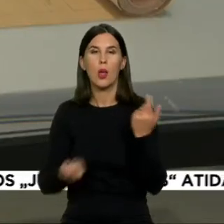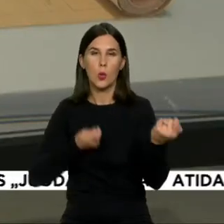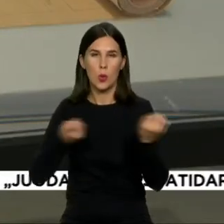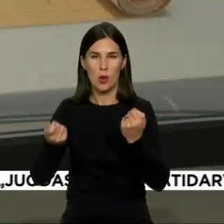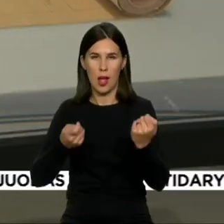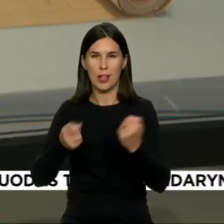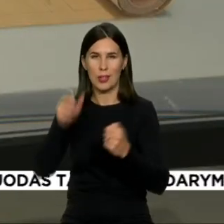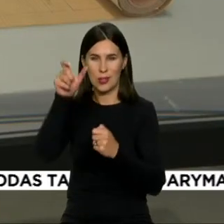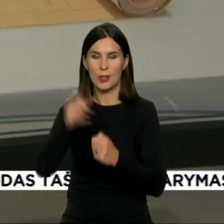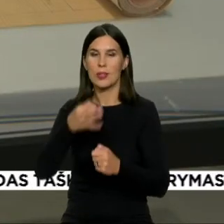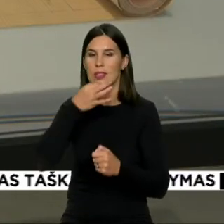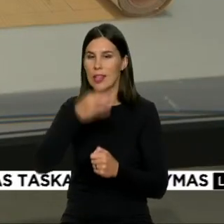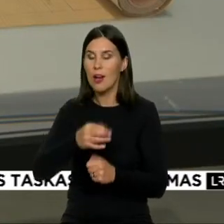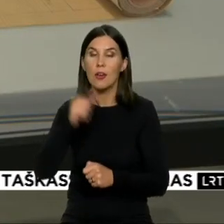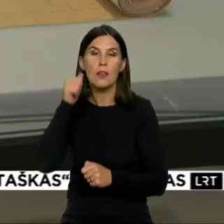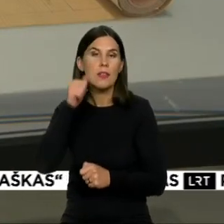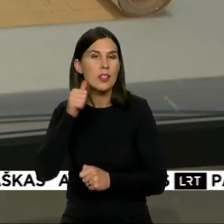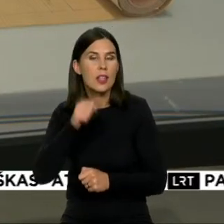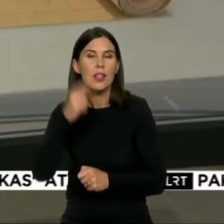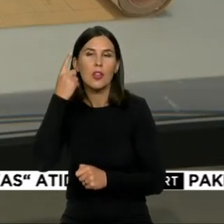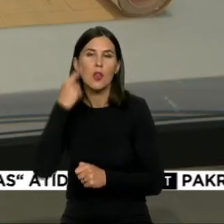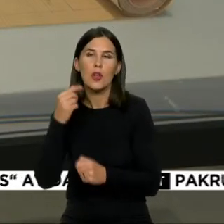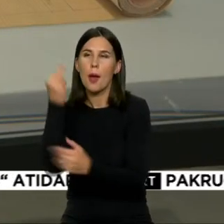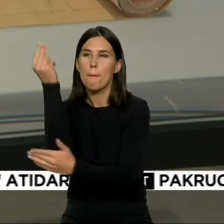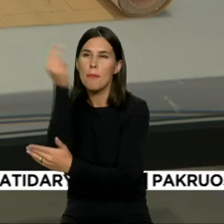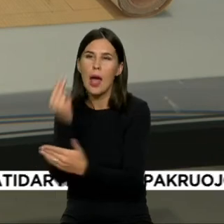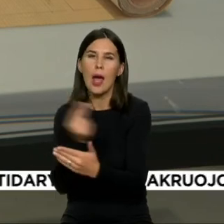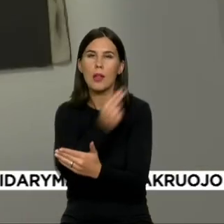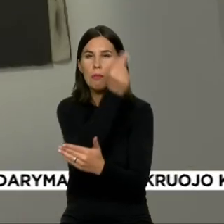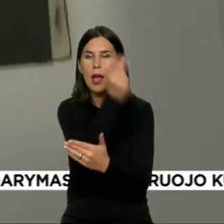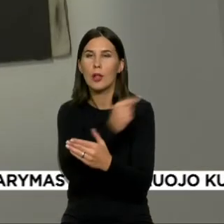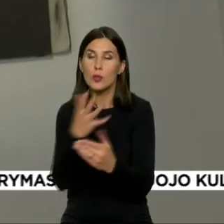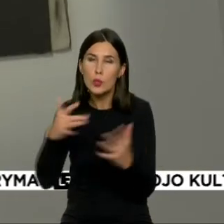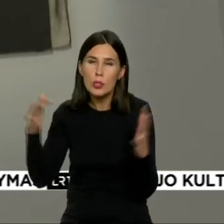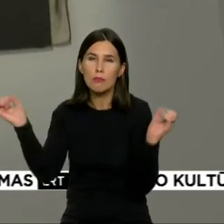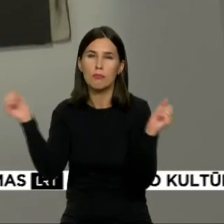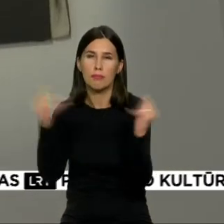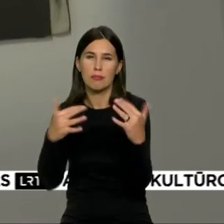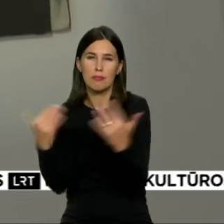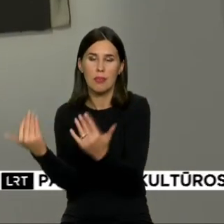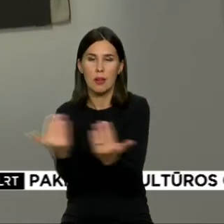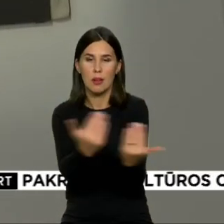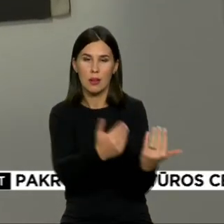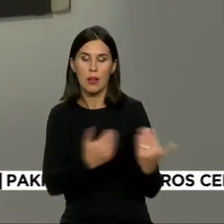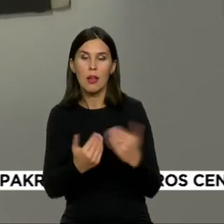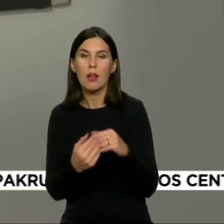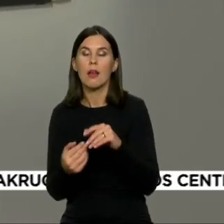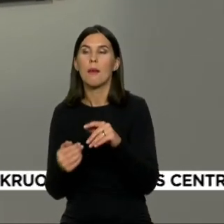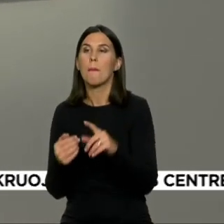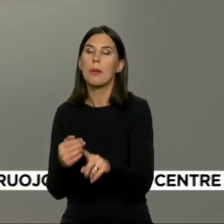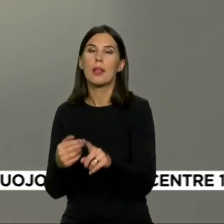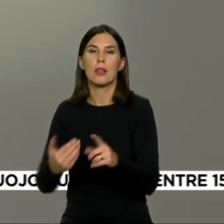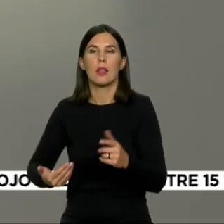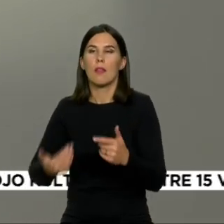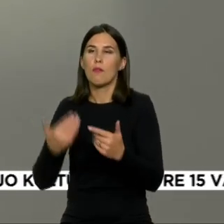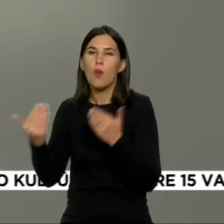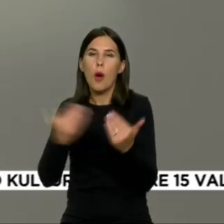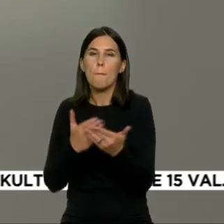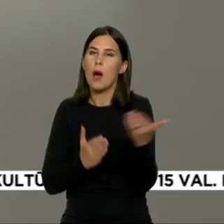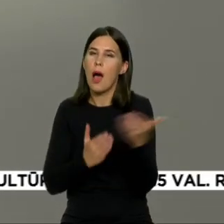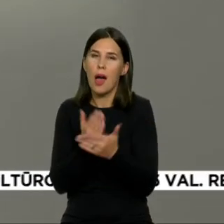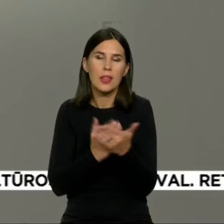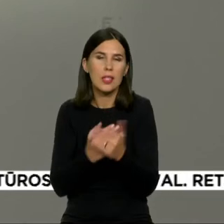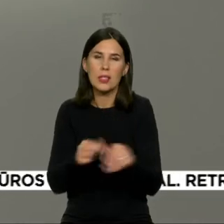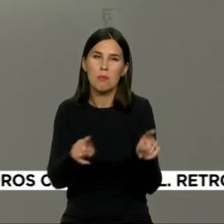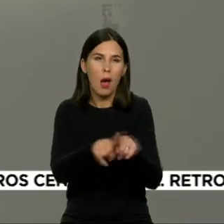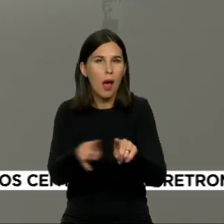norėjo suburti menininkus, kurie buvo atskirti dėl politinio aplinkybių, tačiau gyveno ir kūrė veikiami panašių iš gyvenimų ir apmąstė panašias